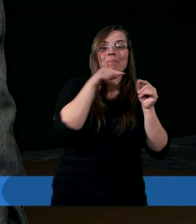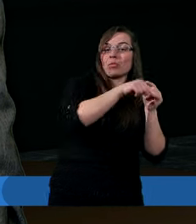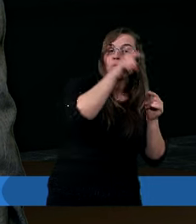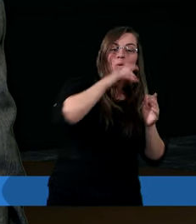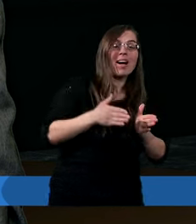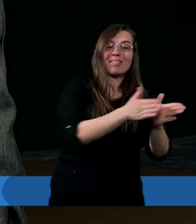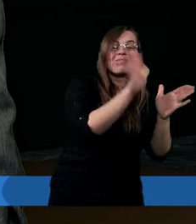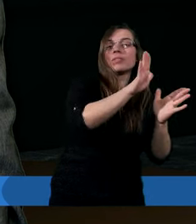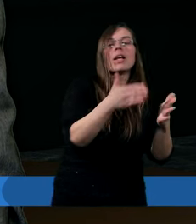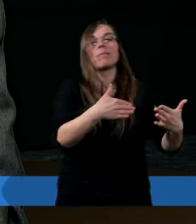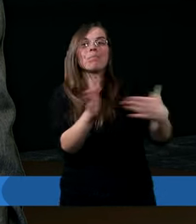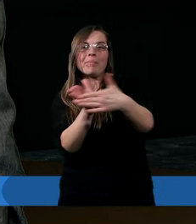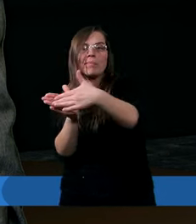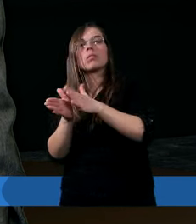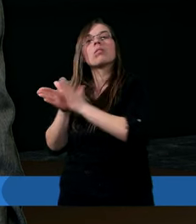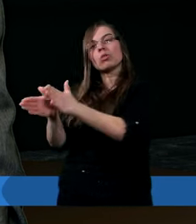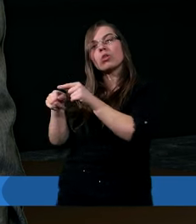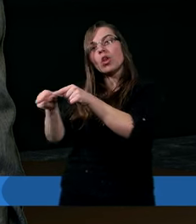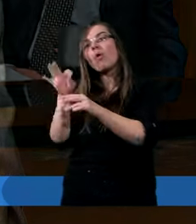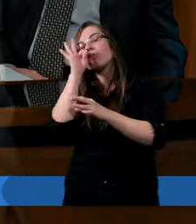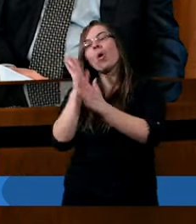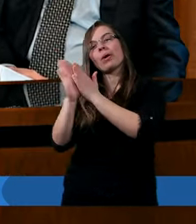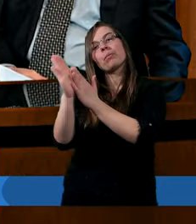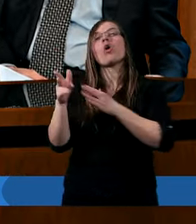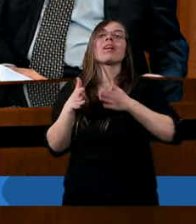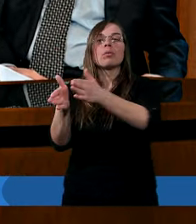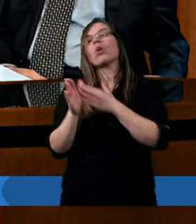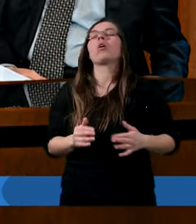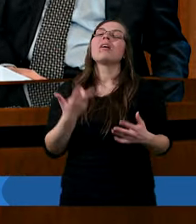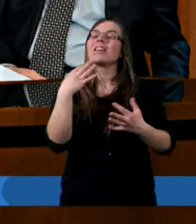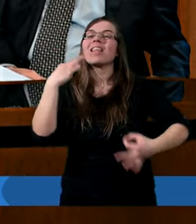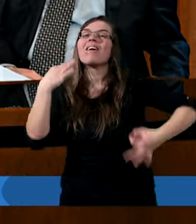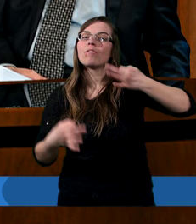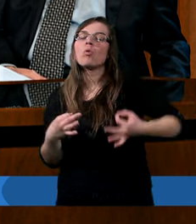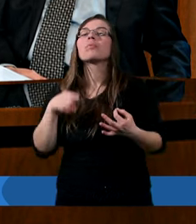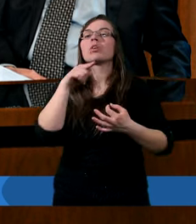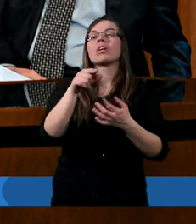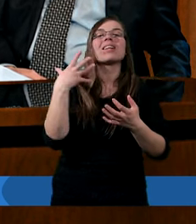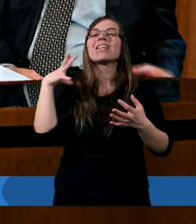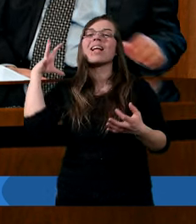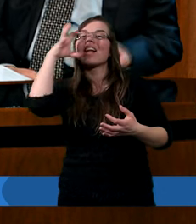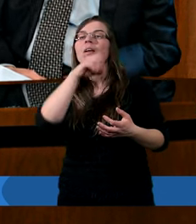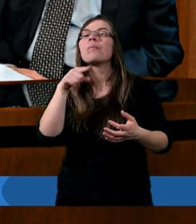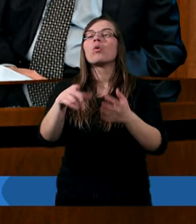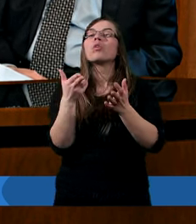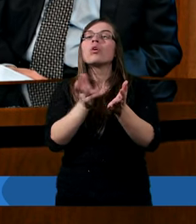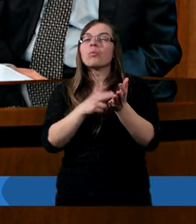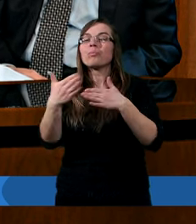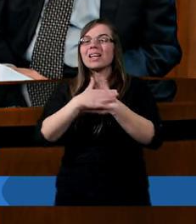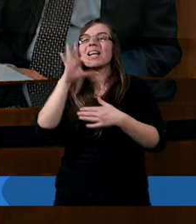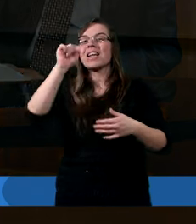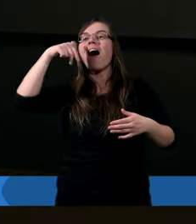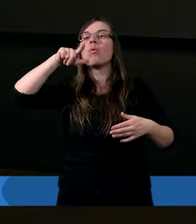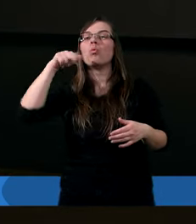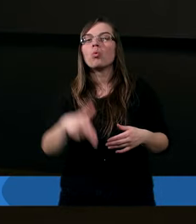metoda może być taka, która może mówić, słuchaj, ta droga jest niebezpieczna, może się źle zaprowadzić. Niewątpliwie, tylko nie zapomnijmy, skoro jesteśmy przy Saulu,